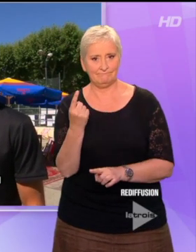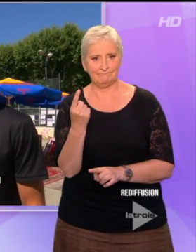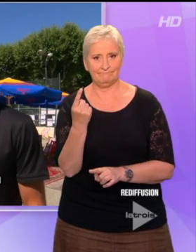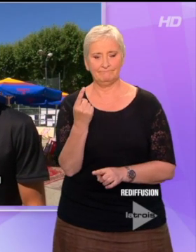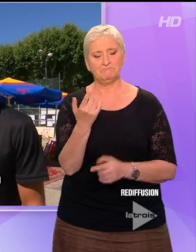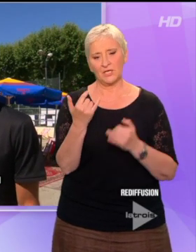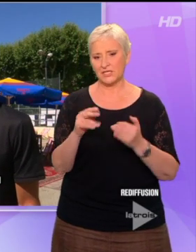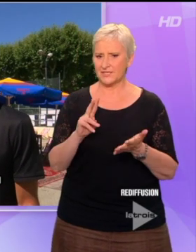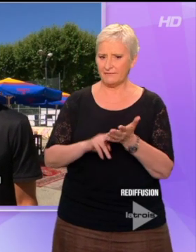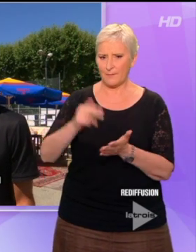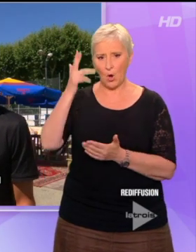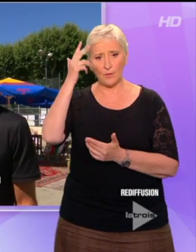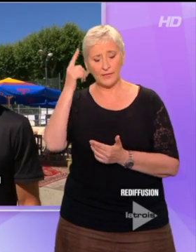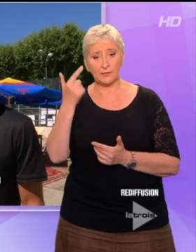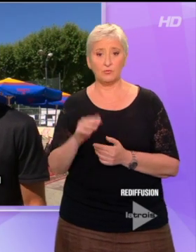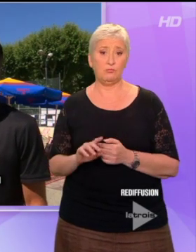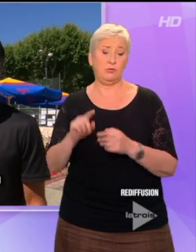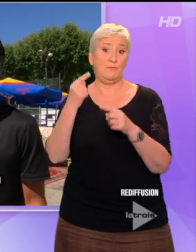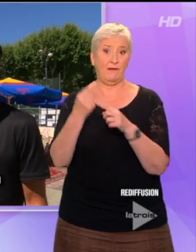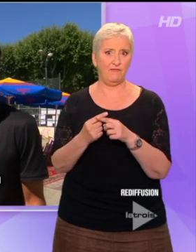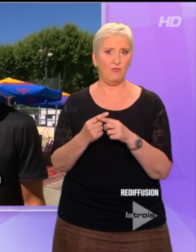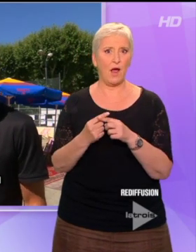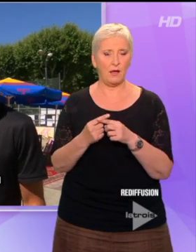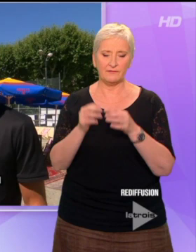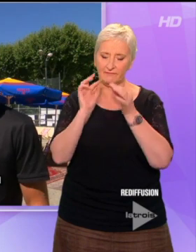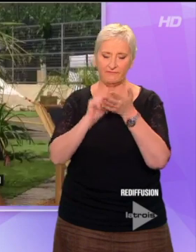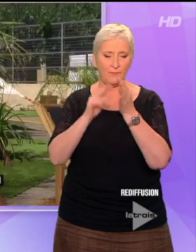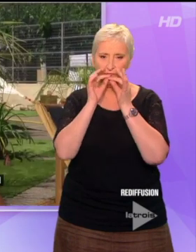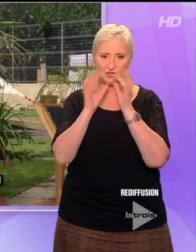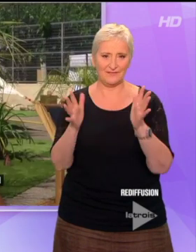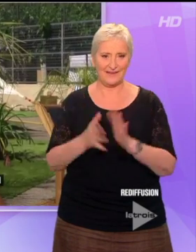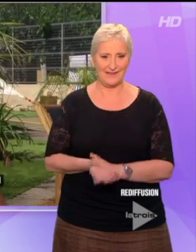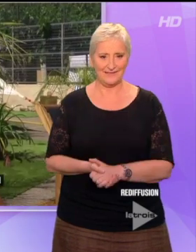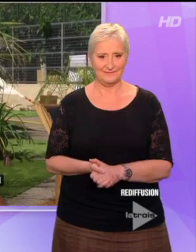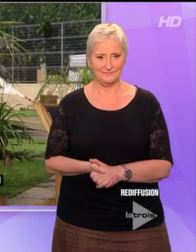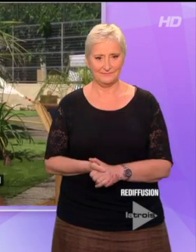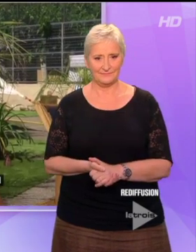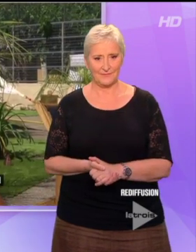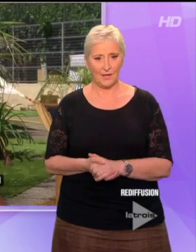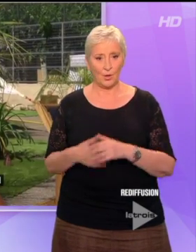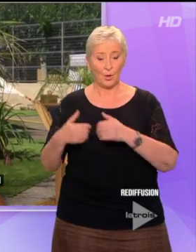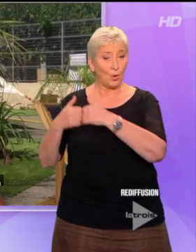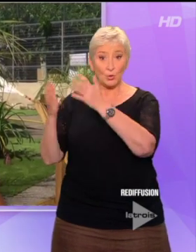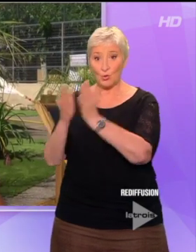une infrastructure technique pour une première édition qui est assez géniale, il faut reconnaître. C'est un endroit où tout le monde rêve.